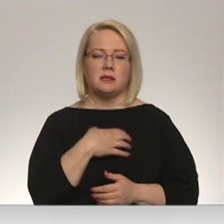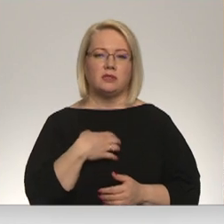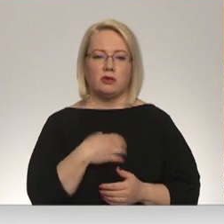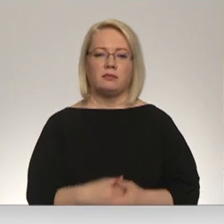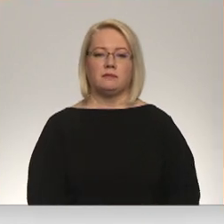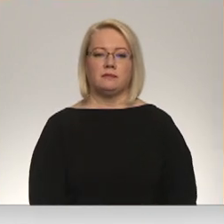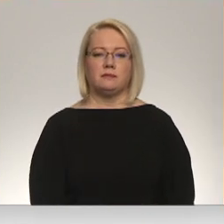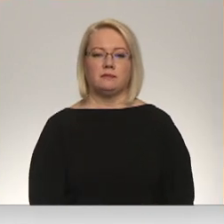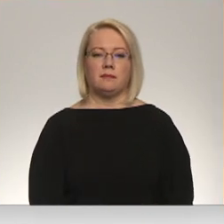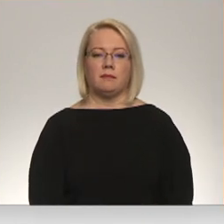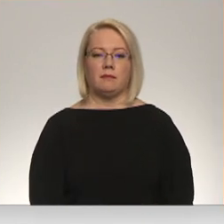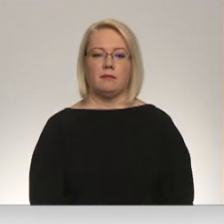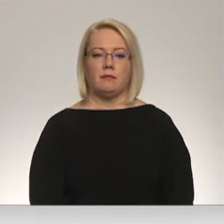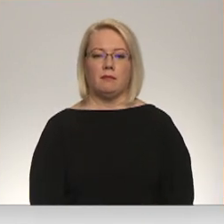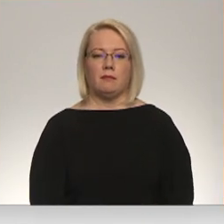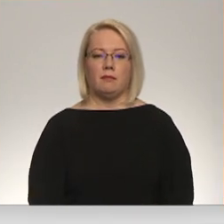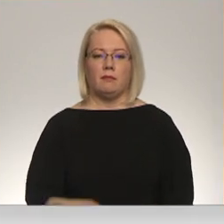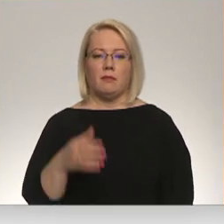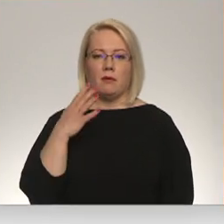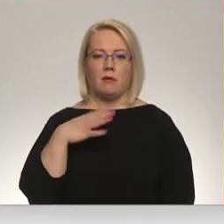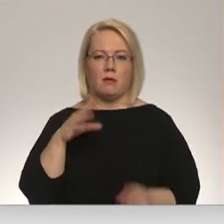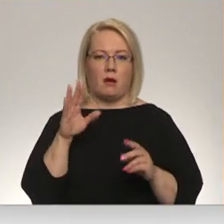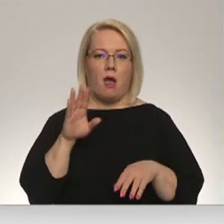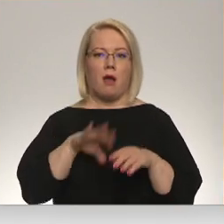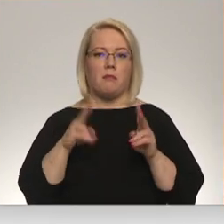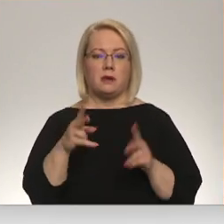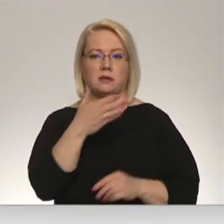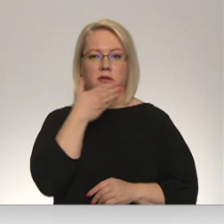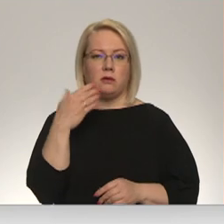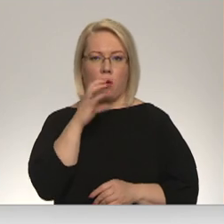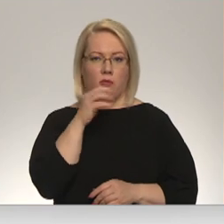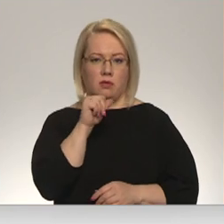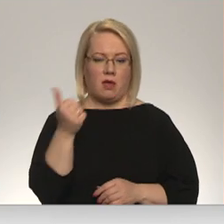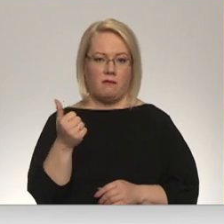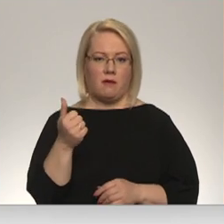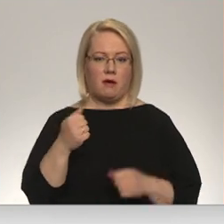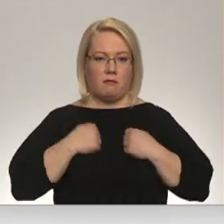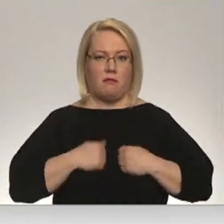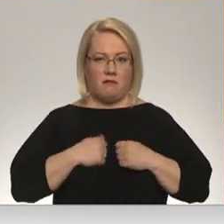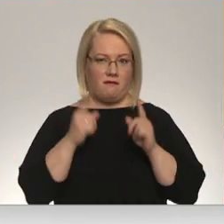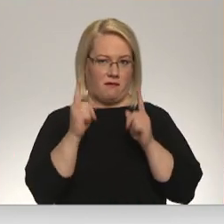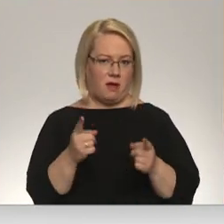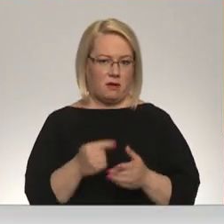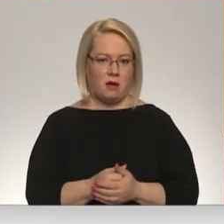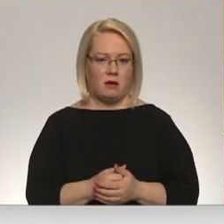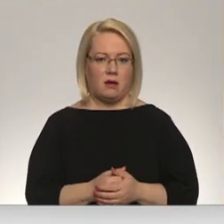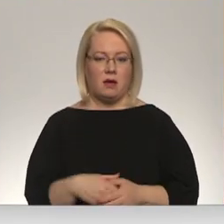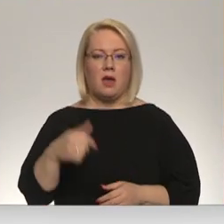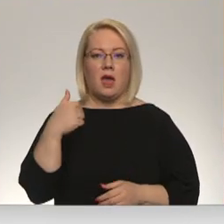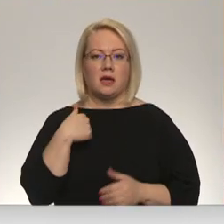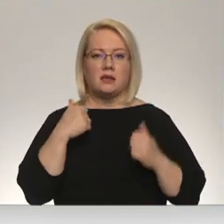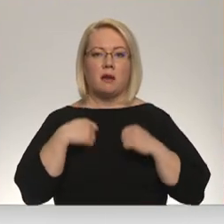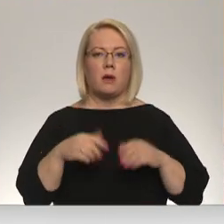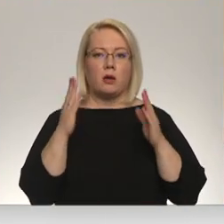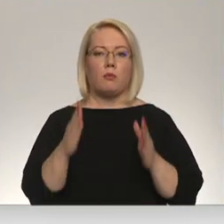Nepieciešams, jā. Kā bez cilvētā ūdens iztikt? Man mazgāties tik vajag. Es ar miru būtu atteikties,